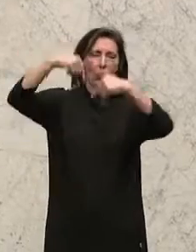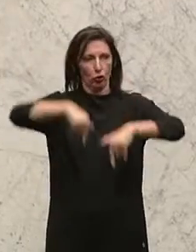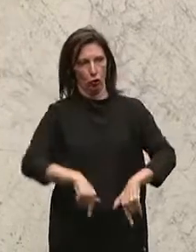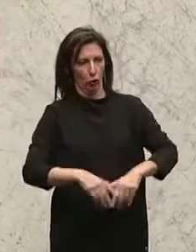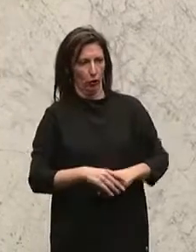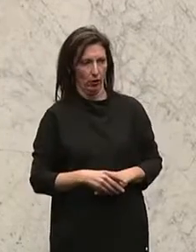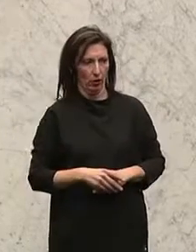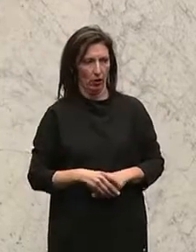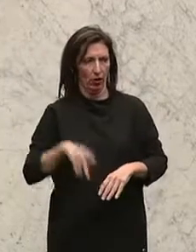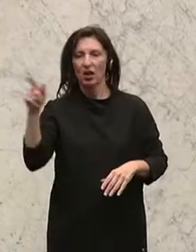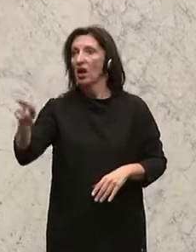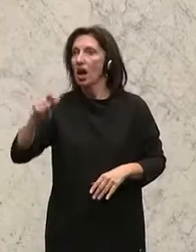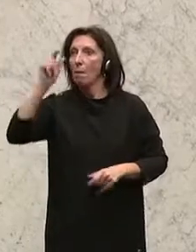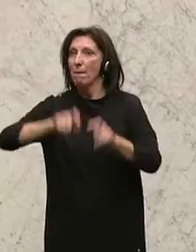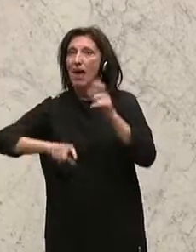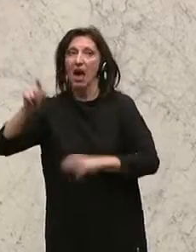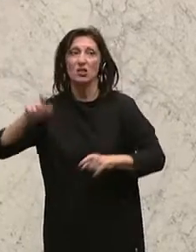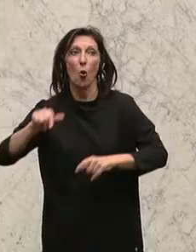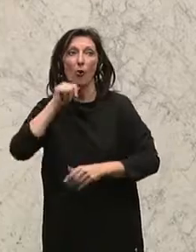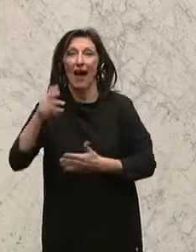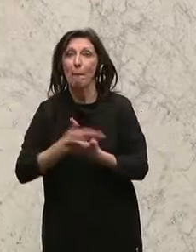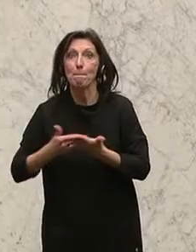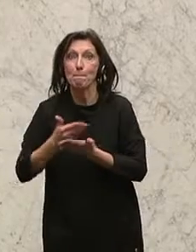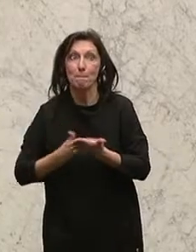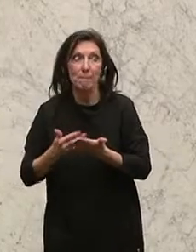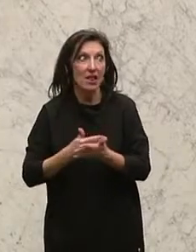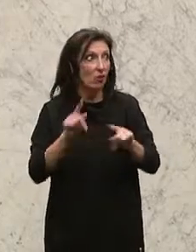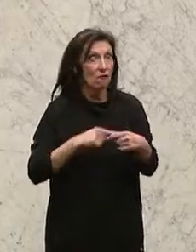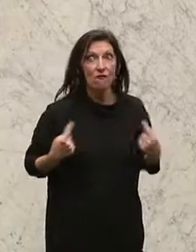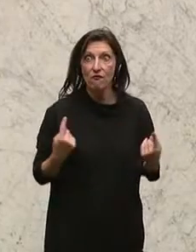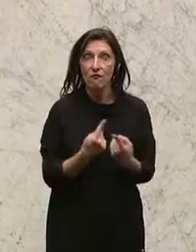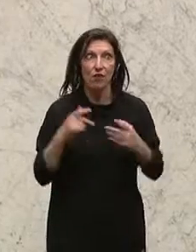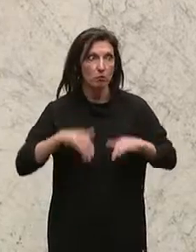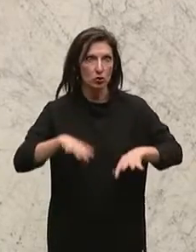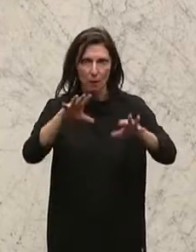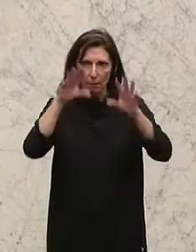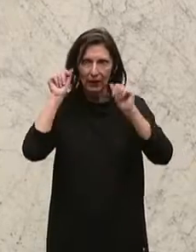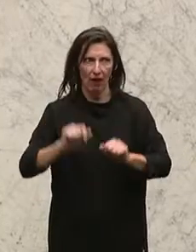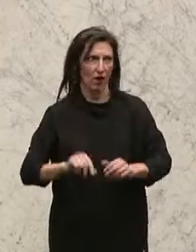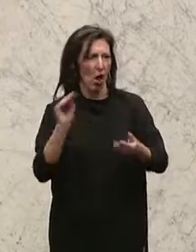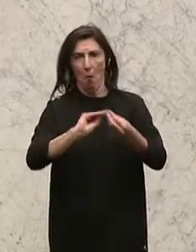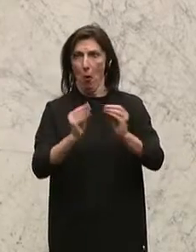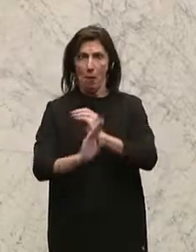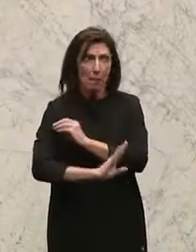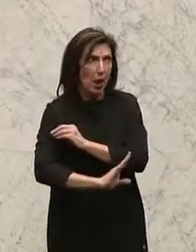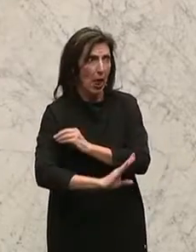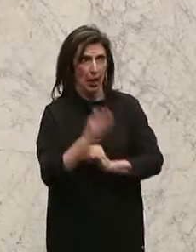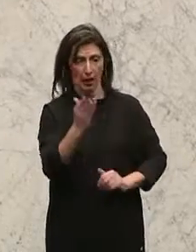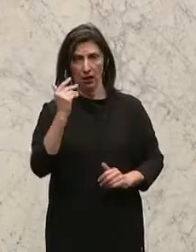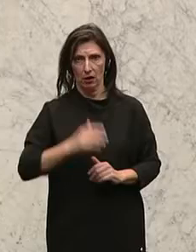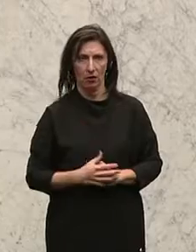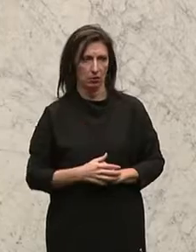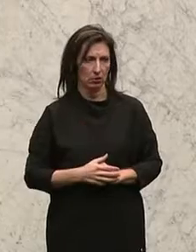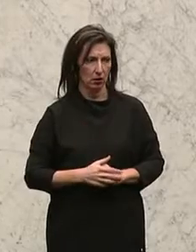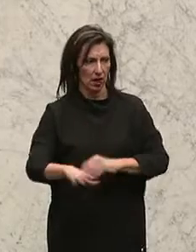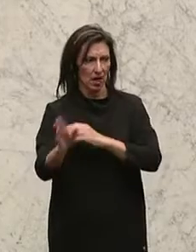Nämlich bildungsfremde Schichten. Das müssen wir zur Kenntnis nehmen. Und die Lehrlingsproblematik, weil